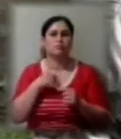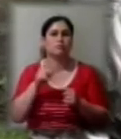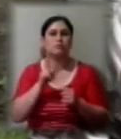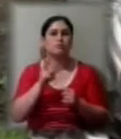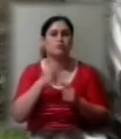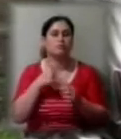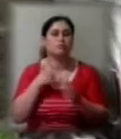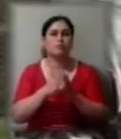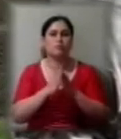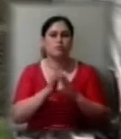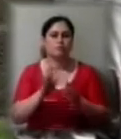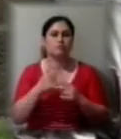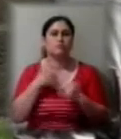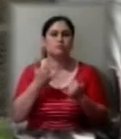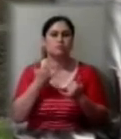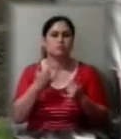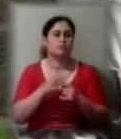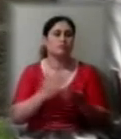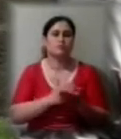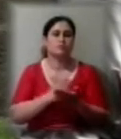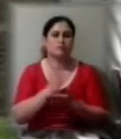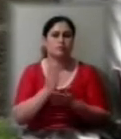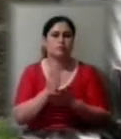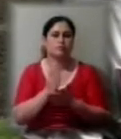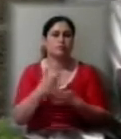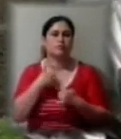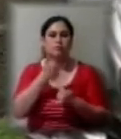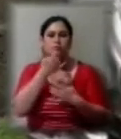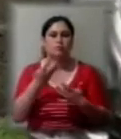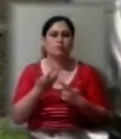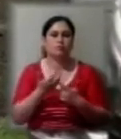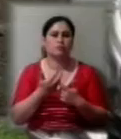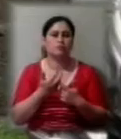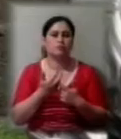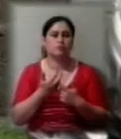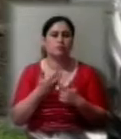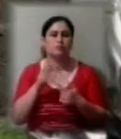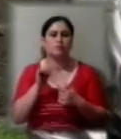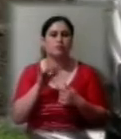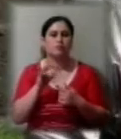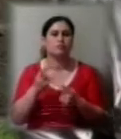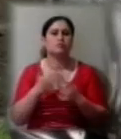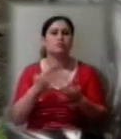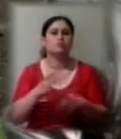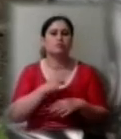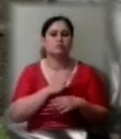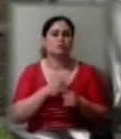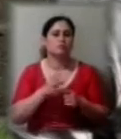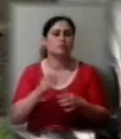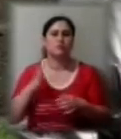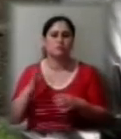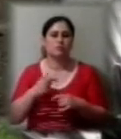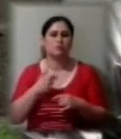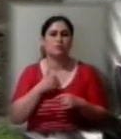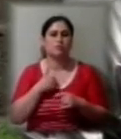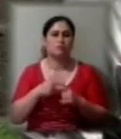але зараз без вихідь. Ми не можемо. Карантин, наскільки був неожиданий для нас, ми набрали товара